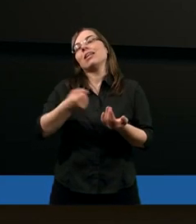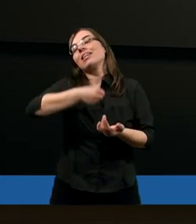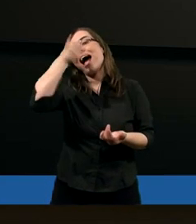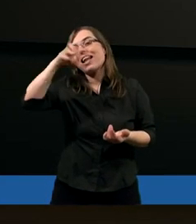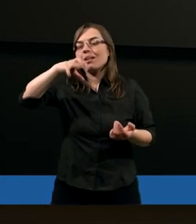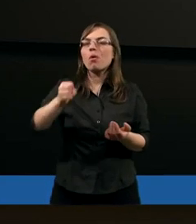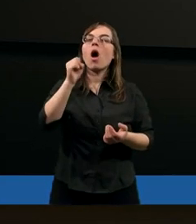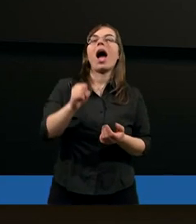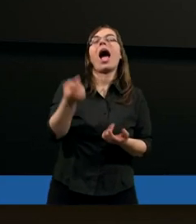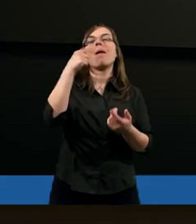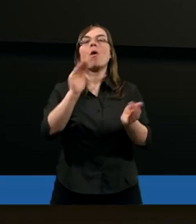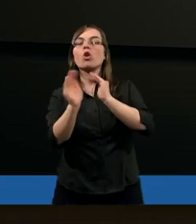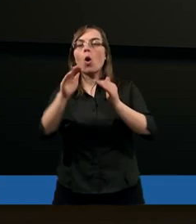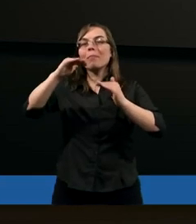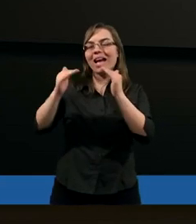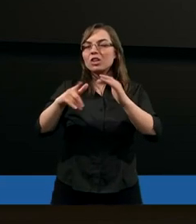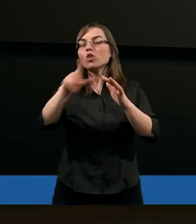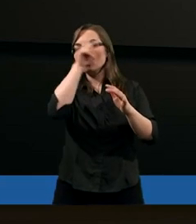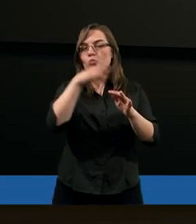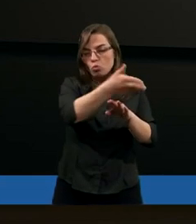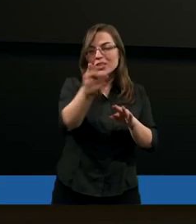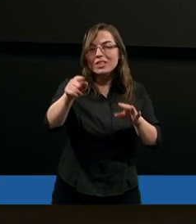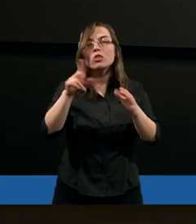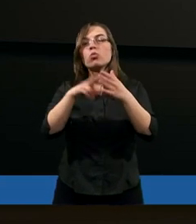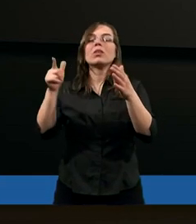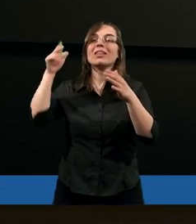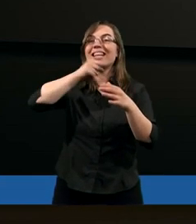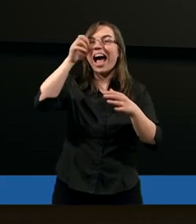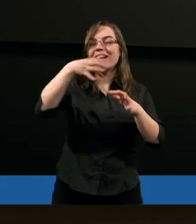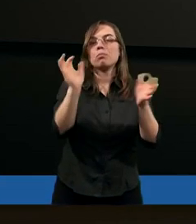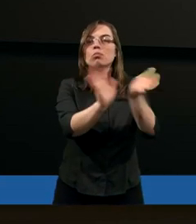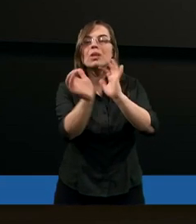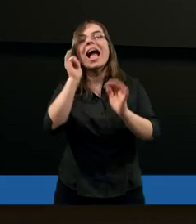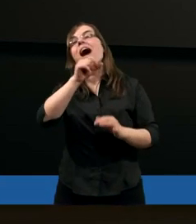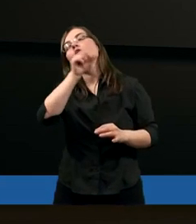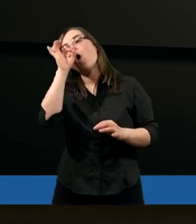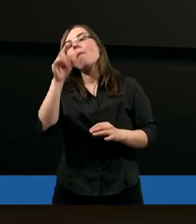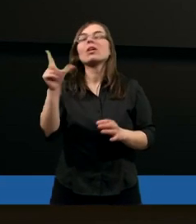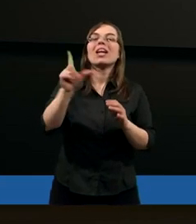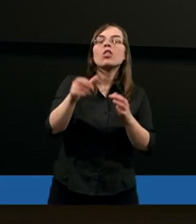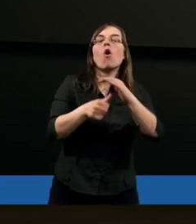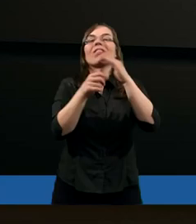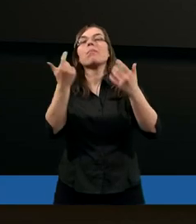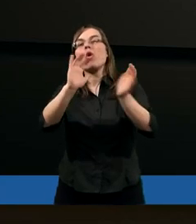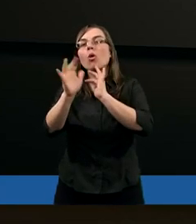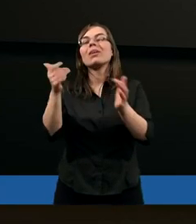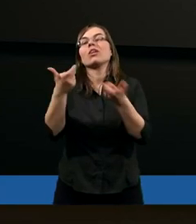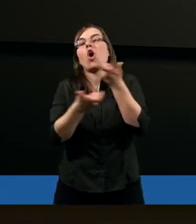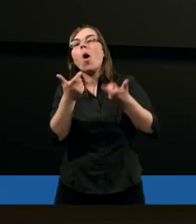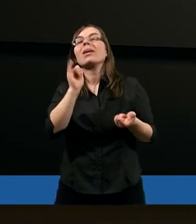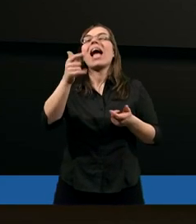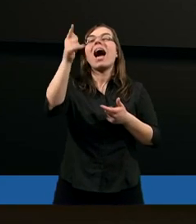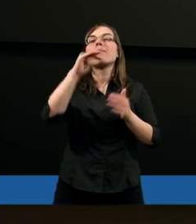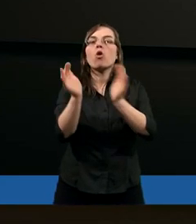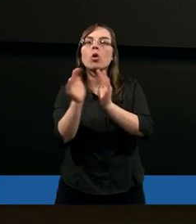starszymi, a podopiecznymi, o tym, co mogą dać dobrzy duchowi liderzy podopiecznym, ale także jak